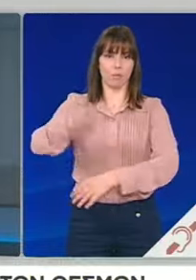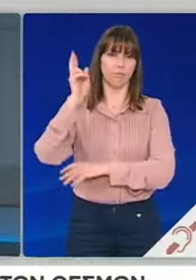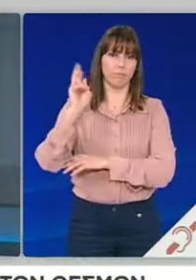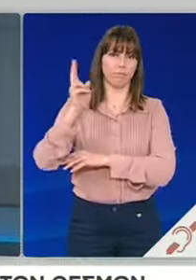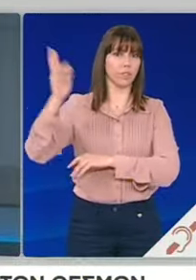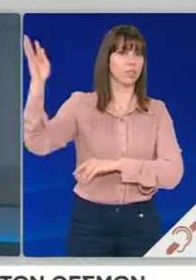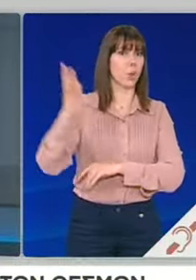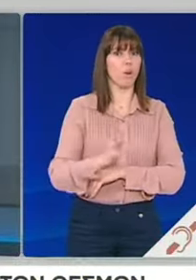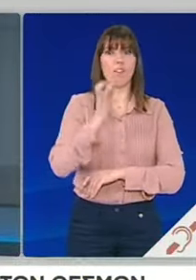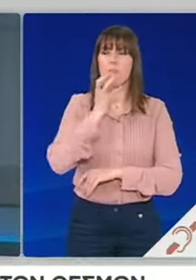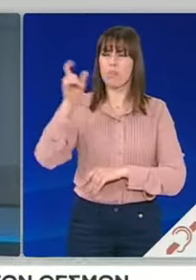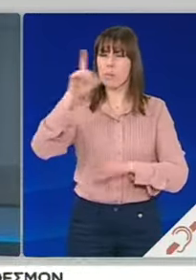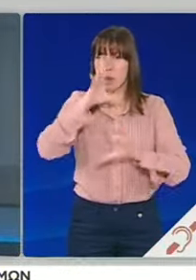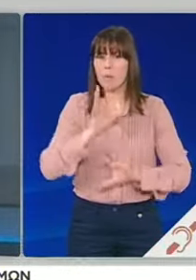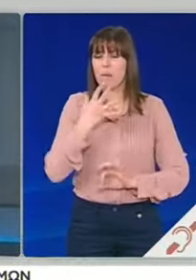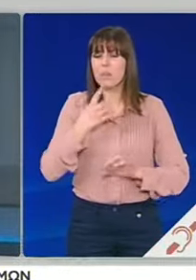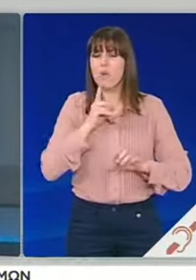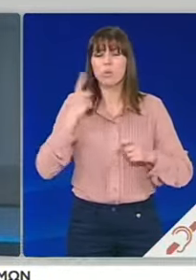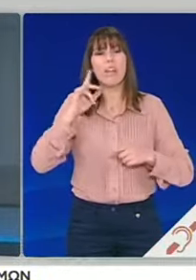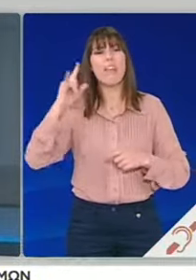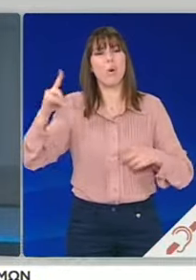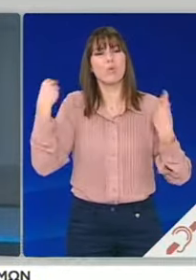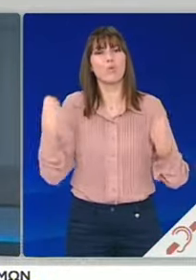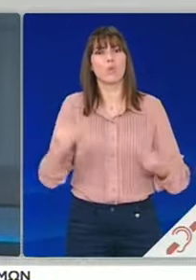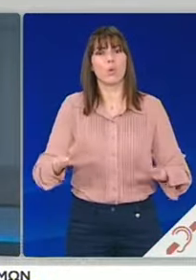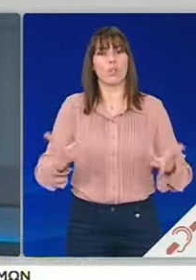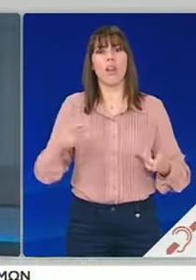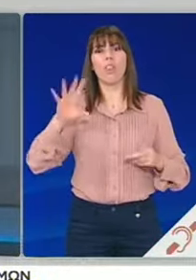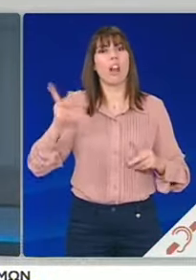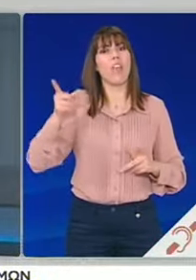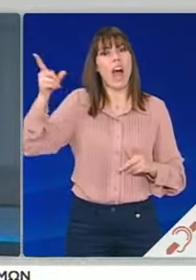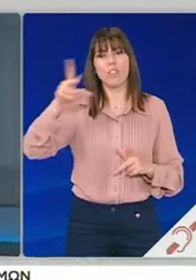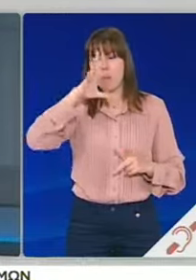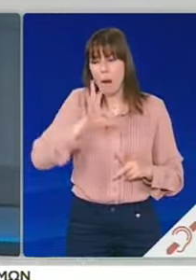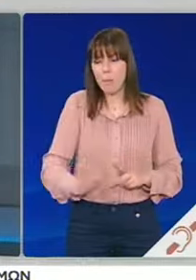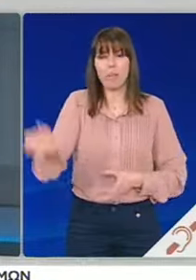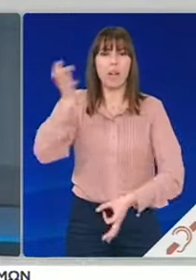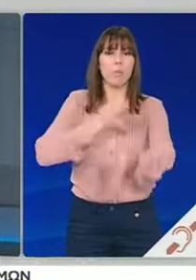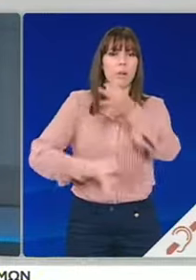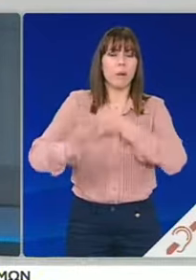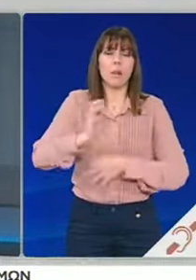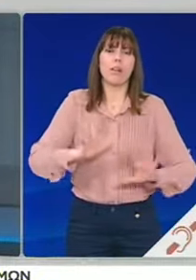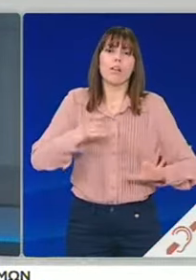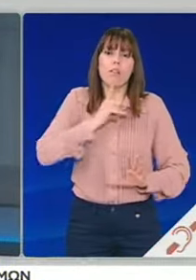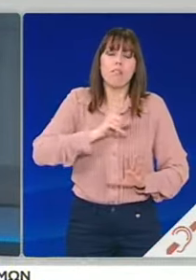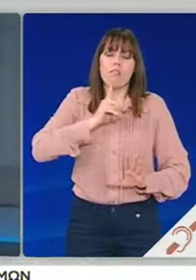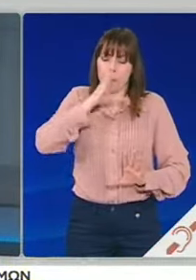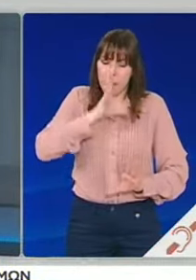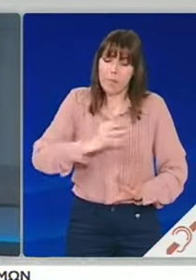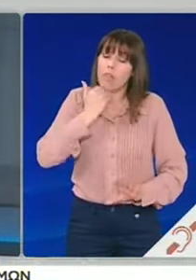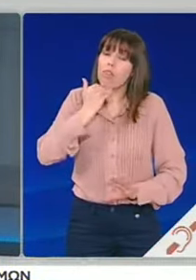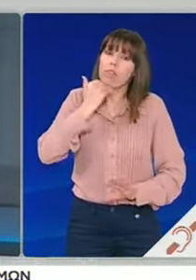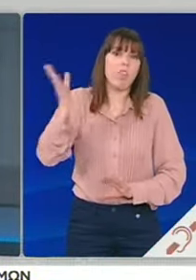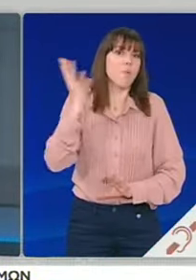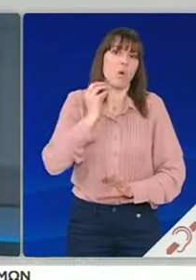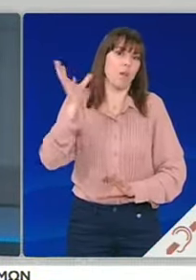λόγο για παράφωνους σκοπούς και μελωδίες. Όπως είπε, μάλιστα έχουν κάνει το σκοπό τους απόλυτα παράφωνο που δεν μπορεί κάποιος